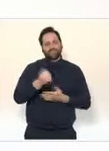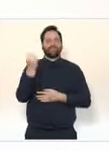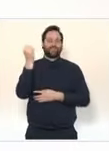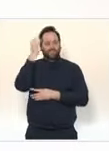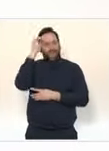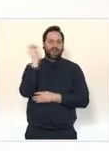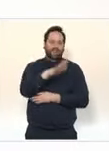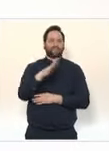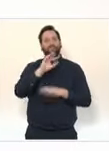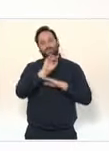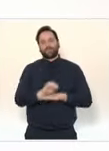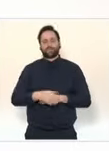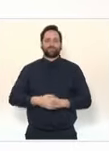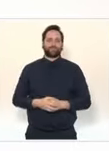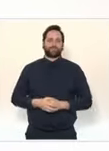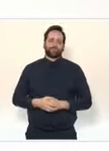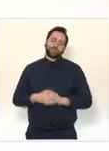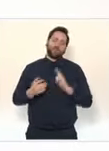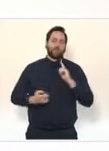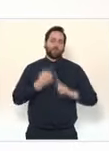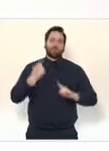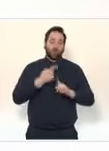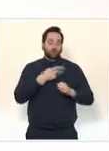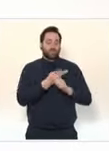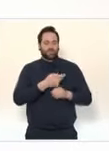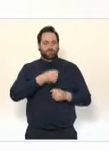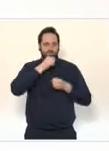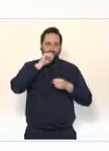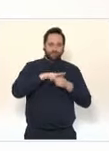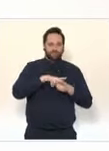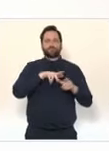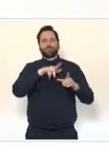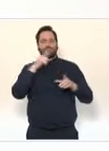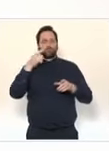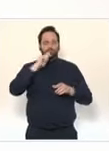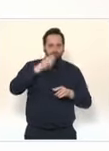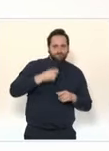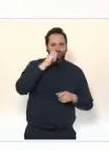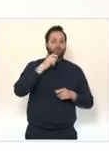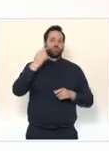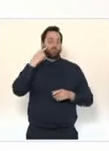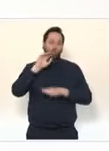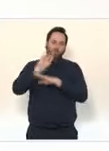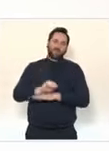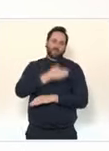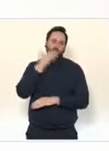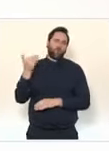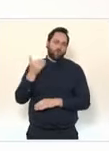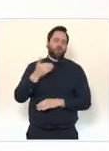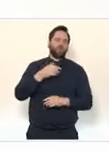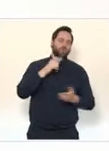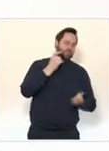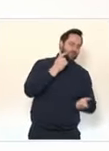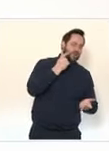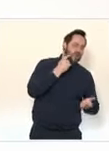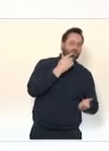mieux protéger nos élèves et l'ensemble de ceux qui travaillent à l'école. Et bien entendu, ceci va de pair avec la stratégie